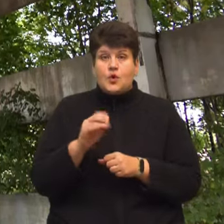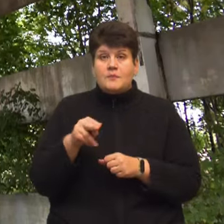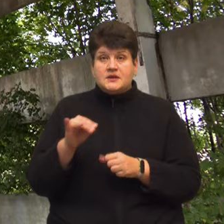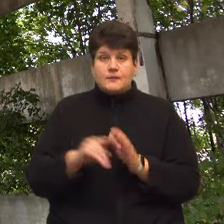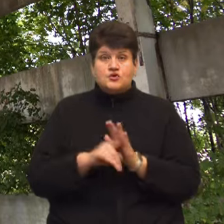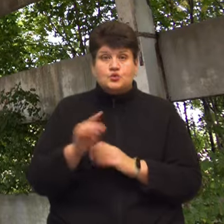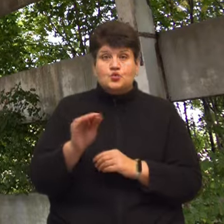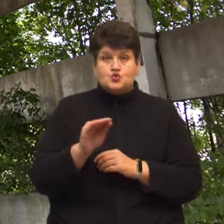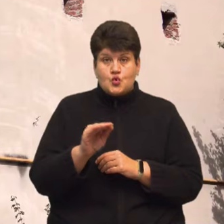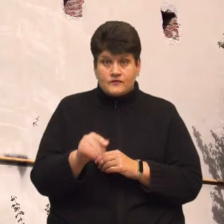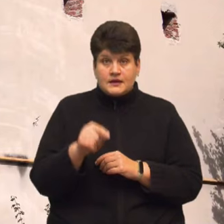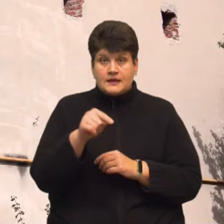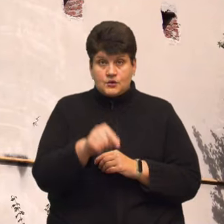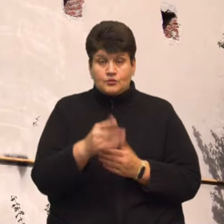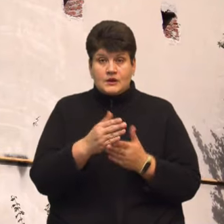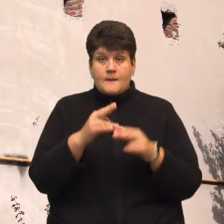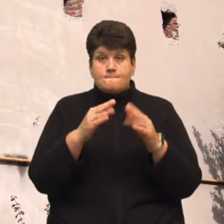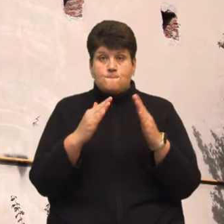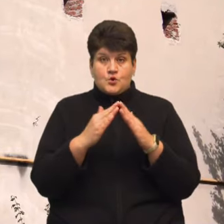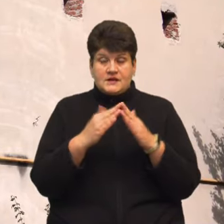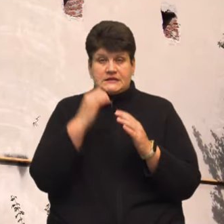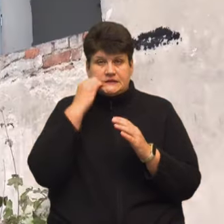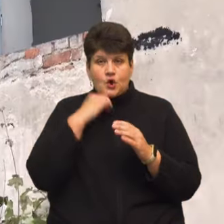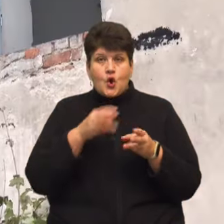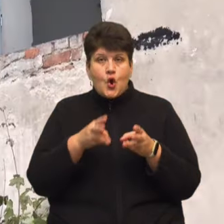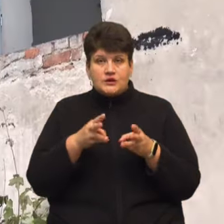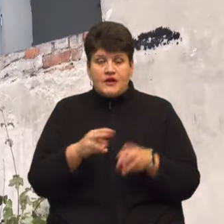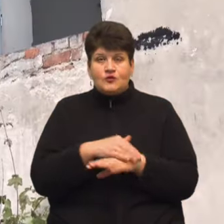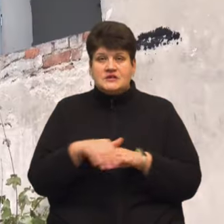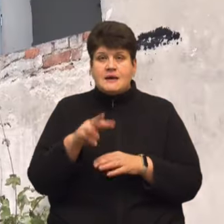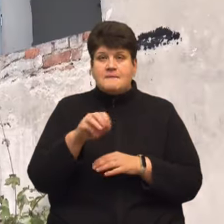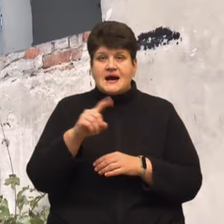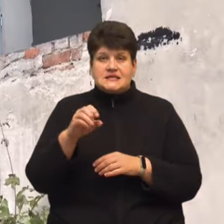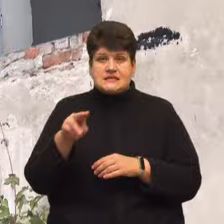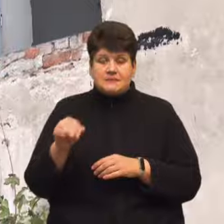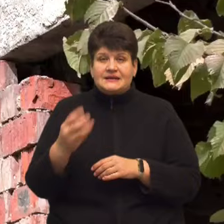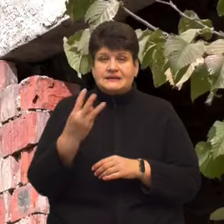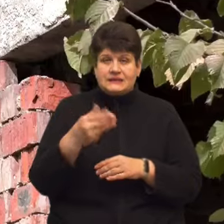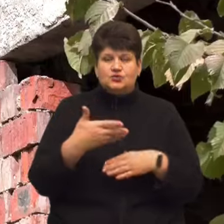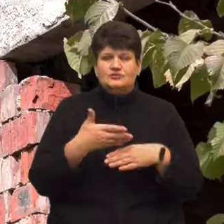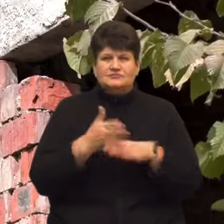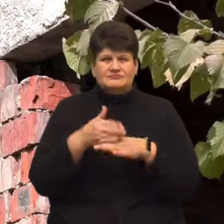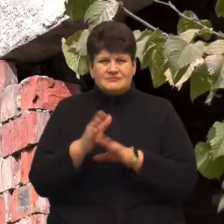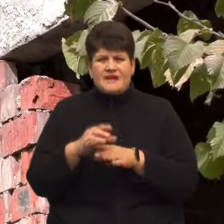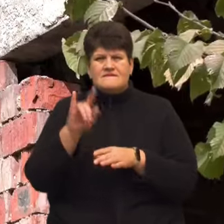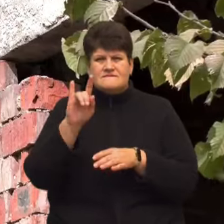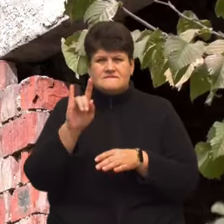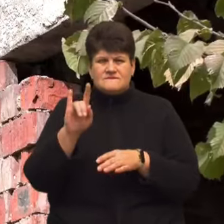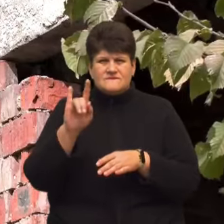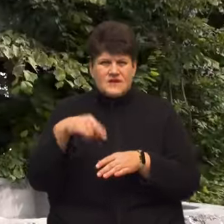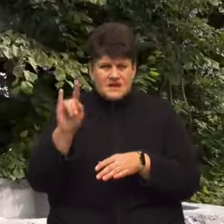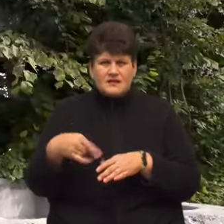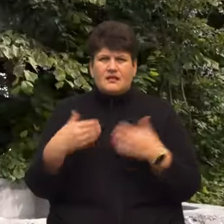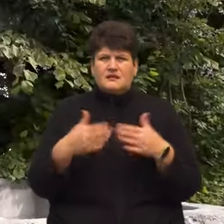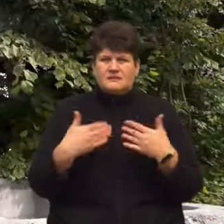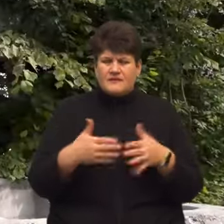жовтня. На ньому будівля старої котельні на вулиці Мазепи-3. Тут вибиті вікна і двері, зруйновані стіни, обвалені